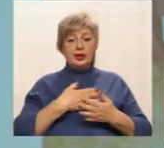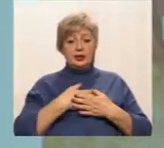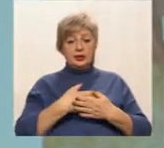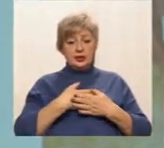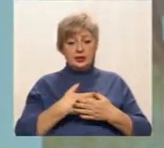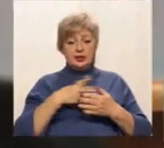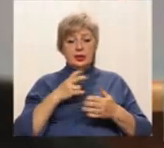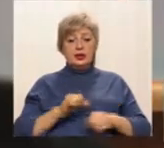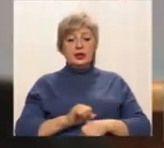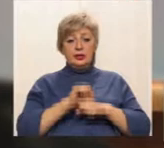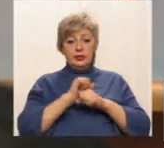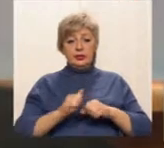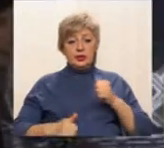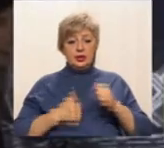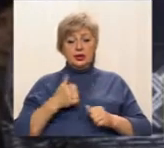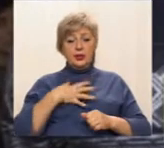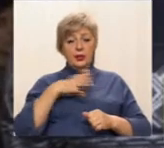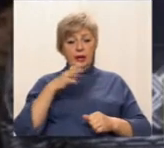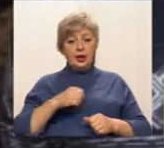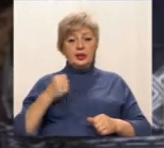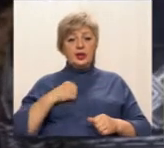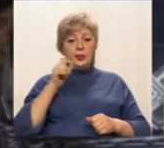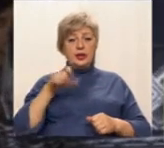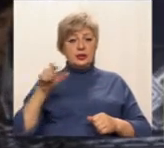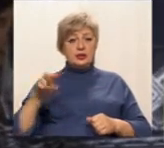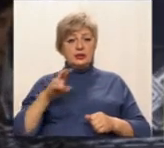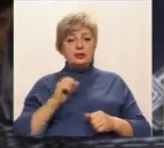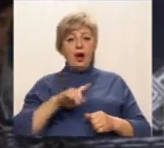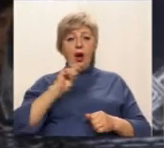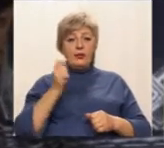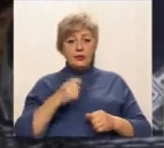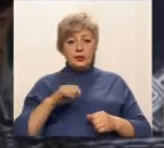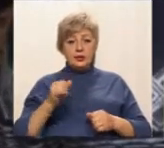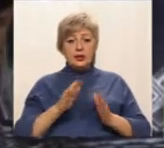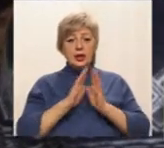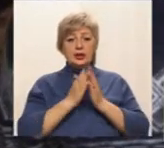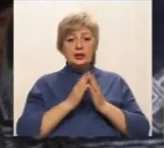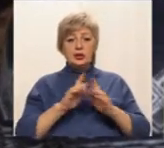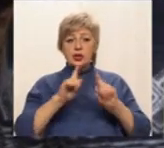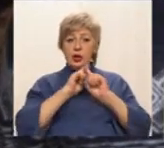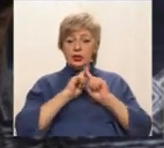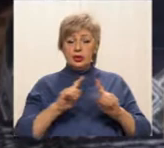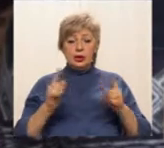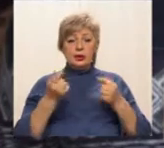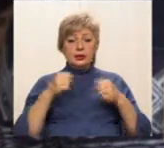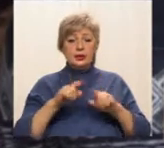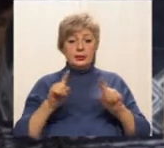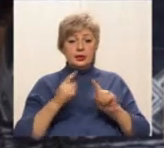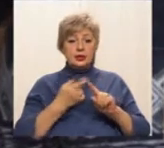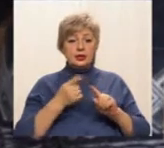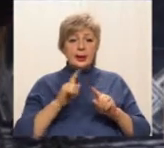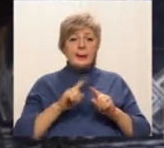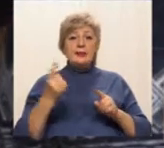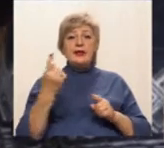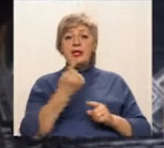полеглих на фронті бійців. Книжка унікальна тим, що це єдина книжка нарисів. Тобто ми не